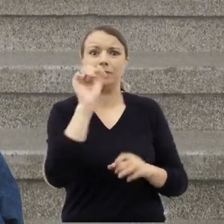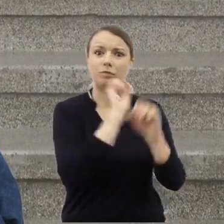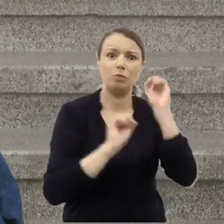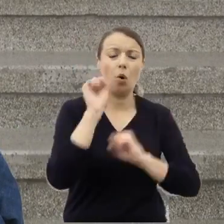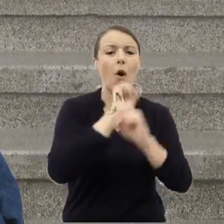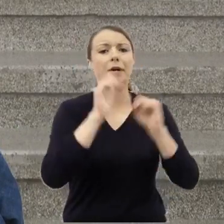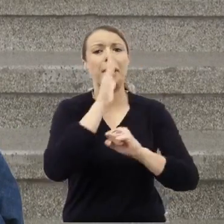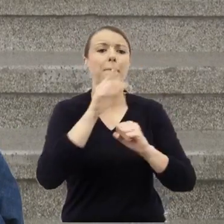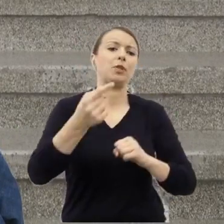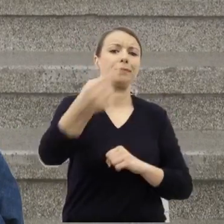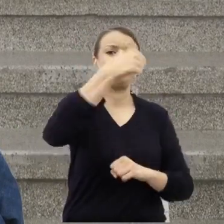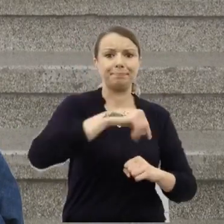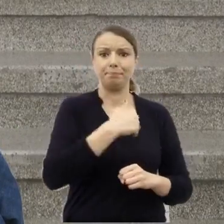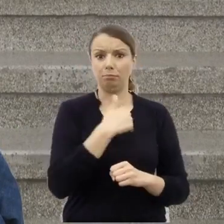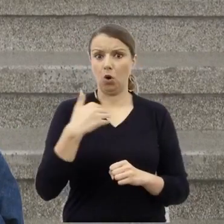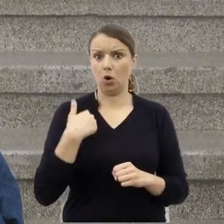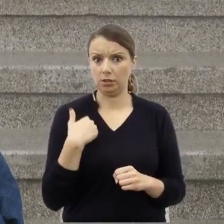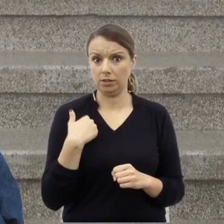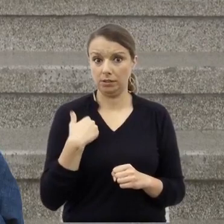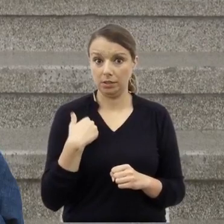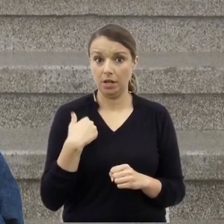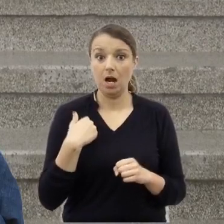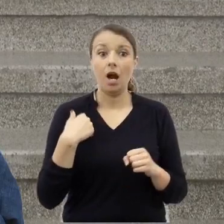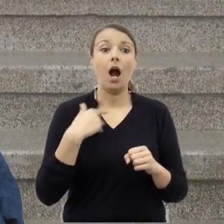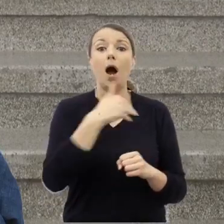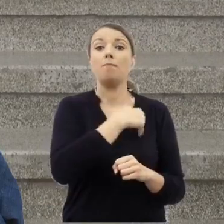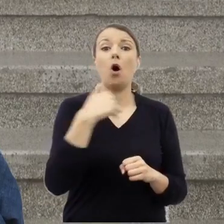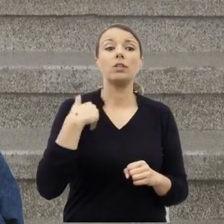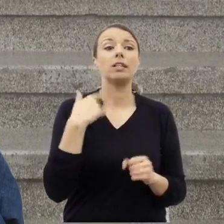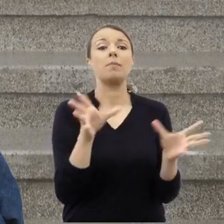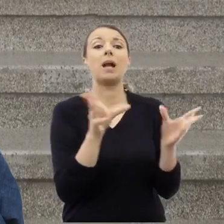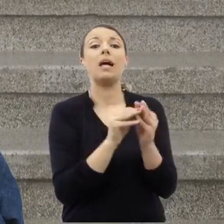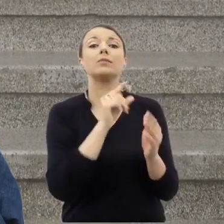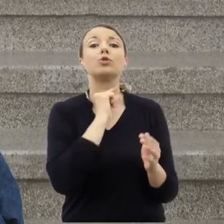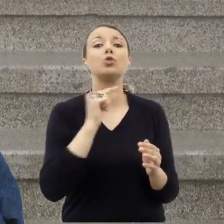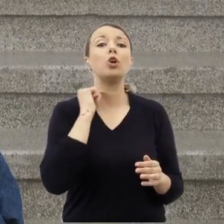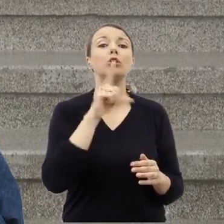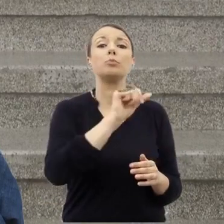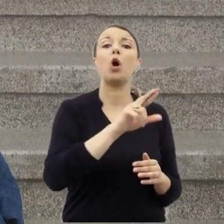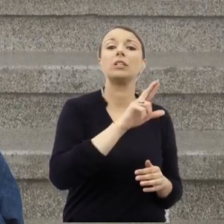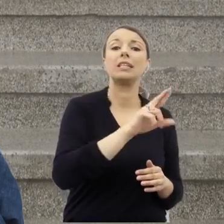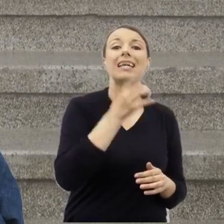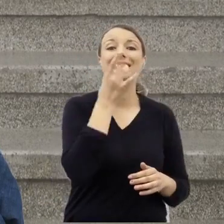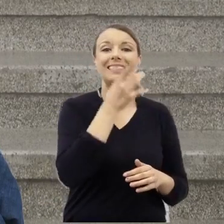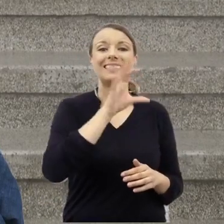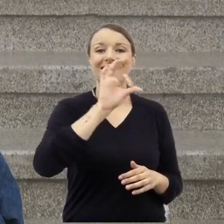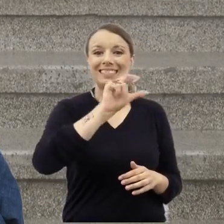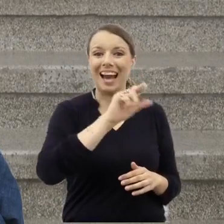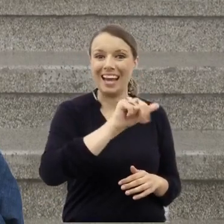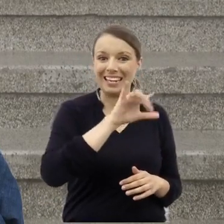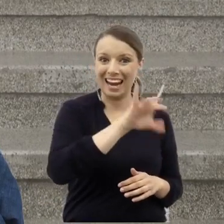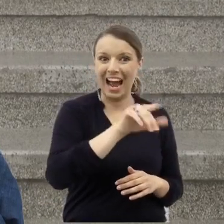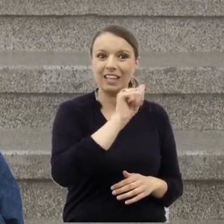razem z księdzem Piotrem Skargą, którego żywoty świętych pańskich,